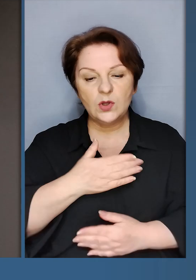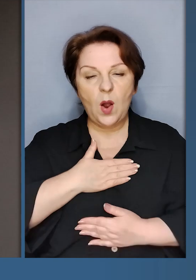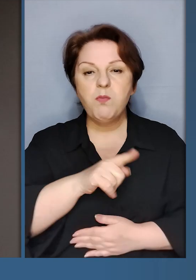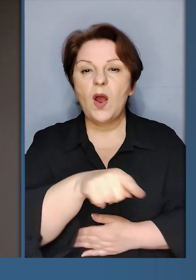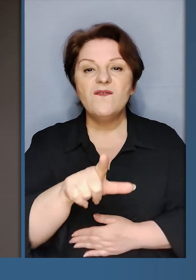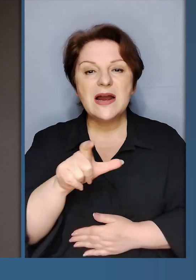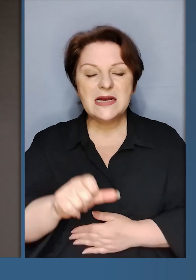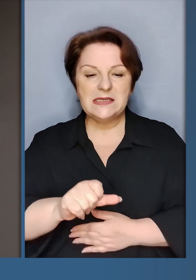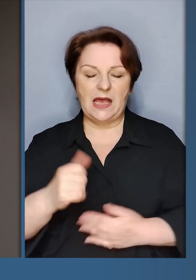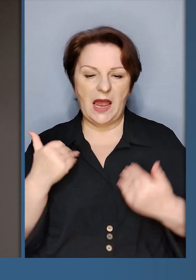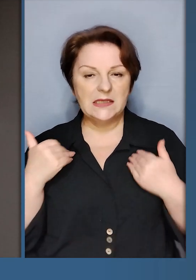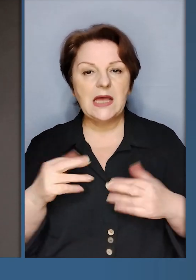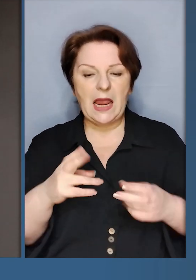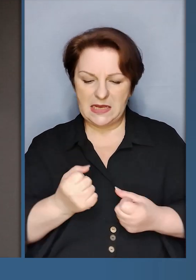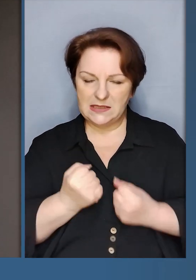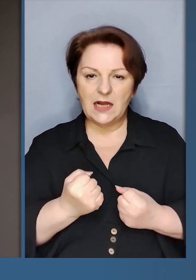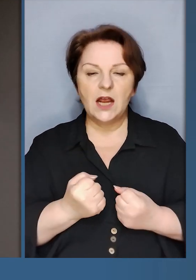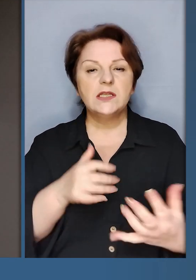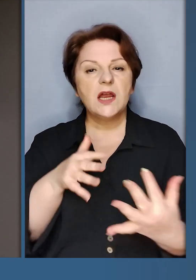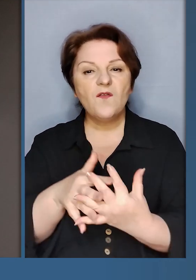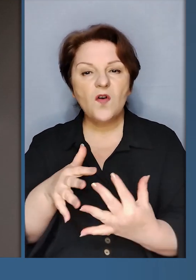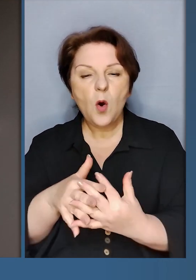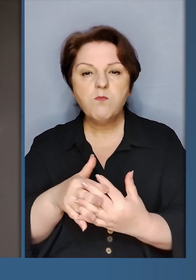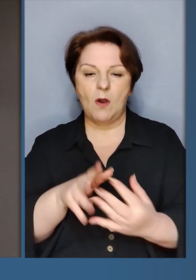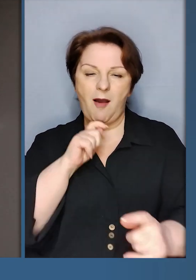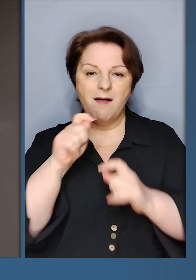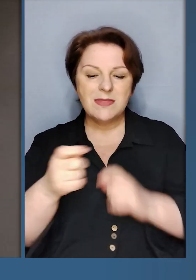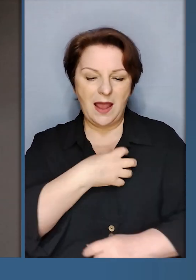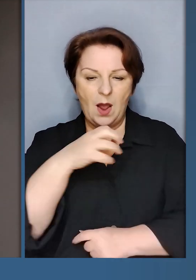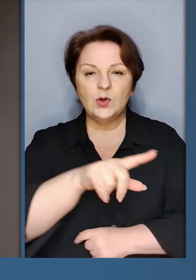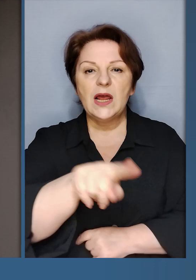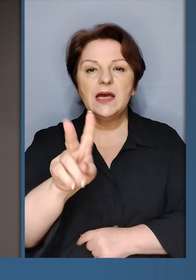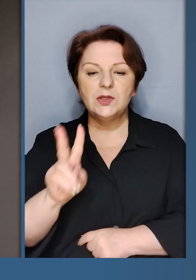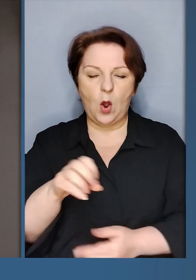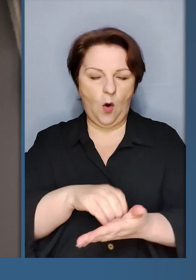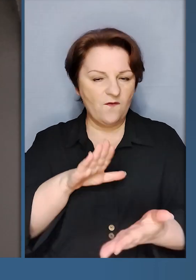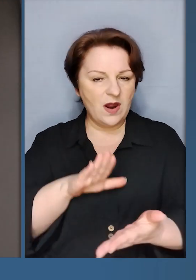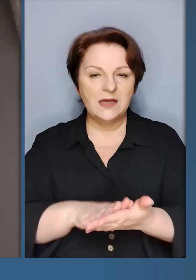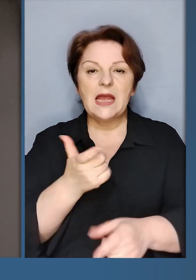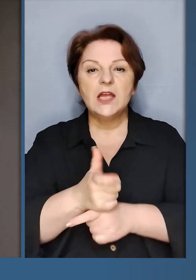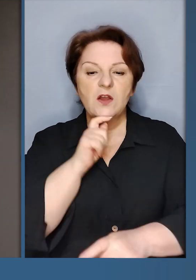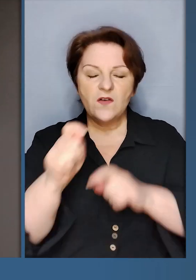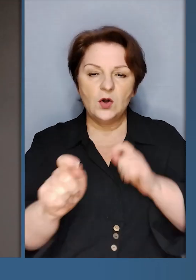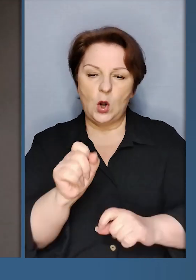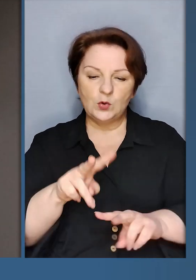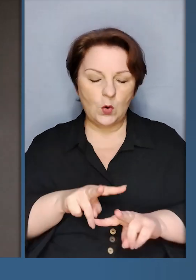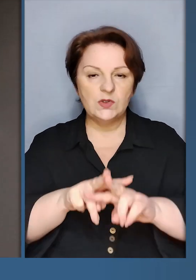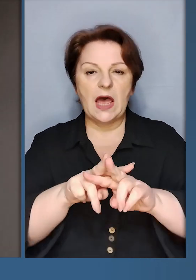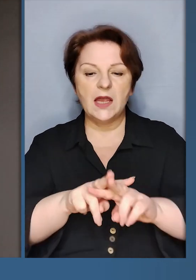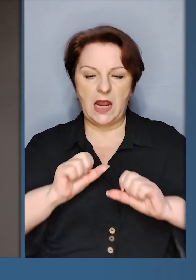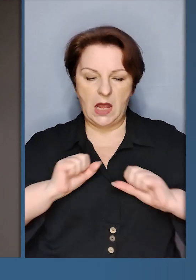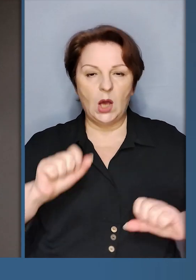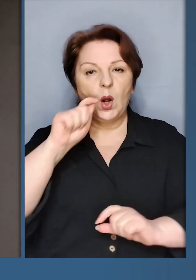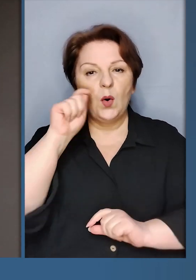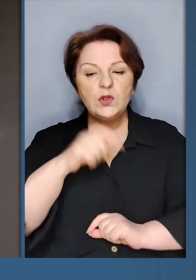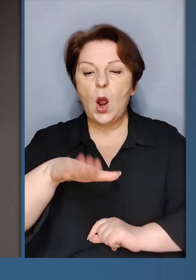Особисто подякував їм за силу, за те, як вони тримаються в боях. Нагородив тих, хто відзначився найбільше. Вручив